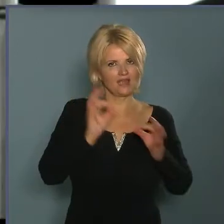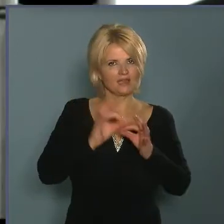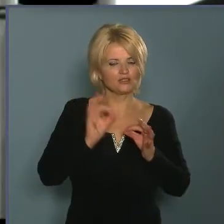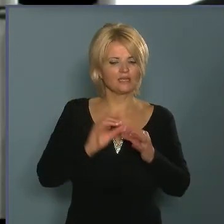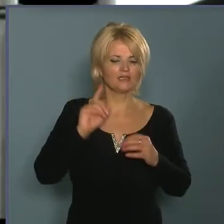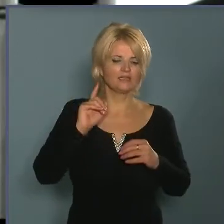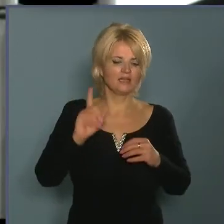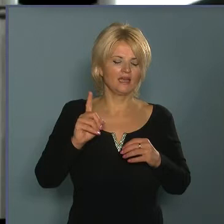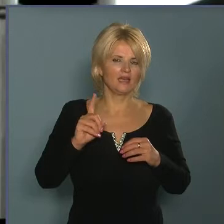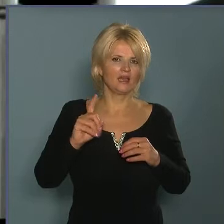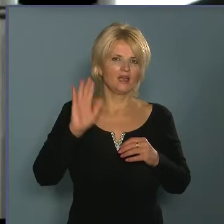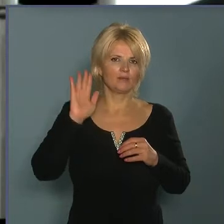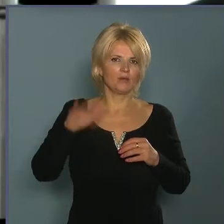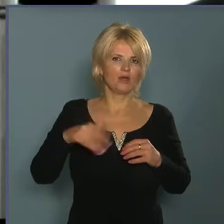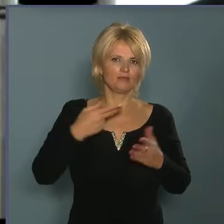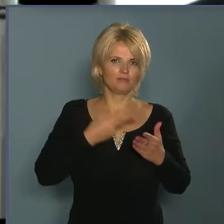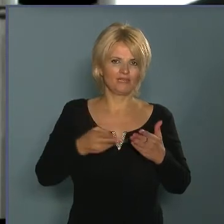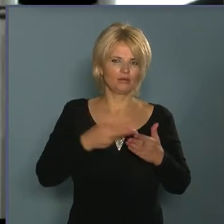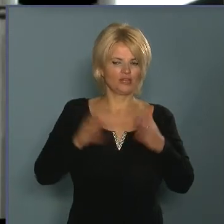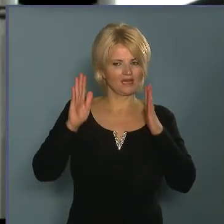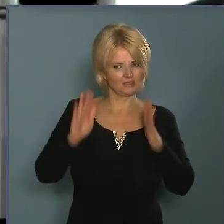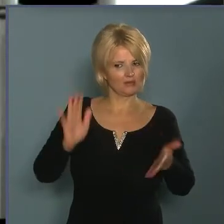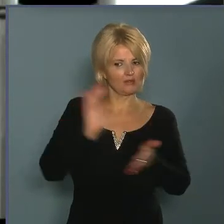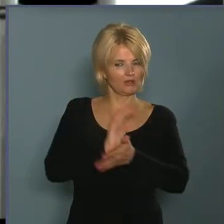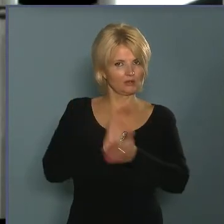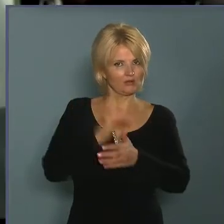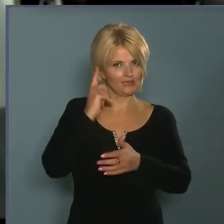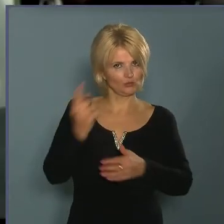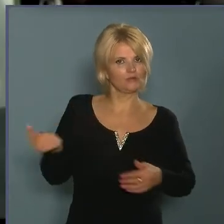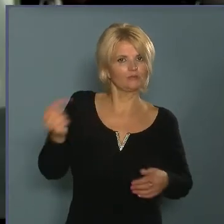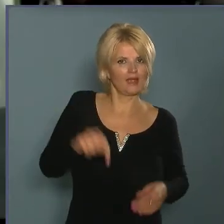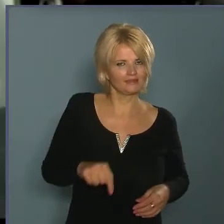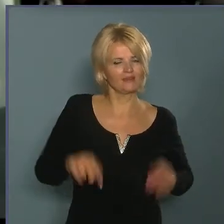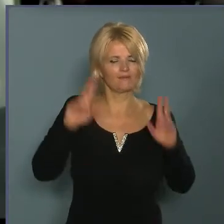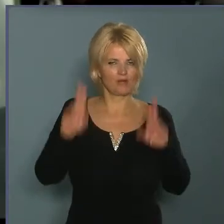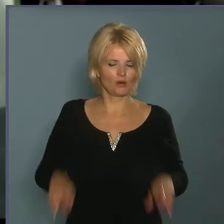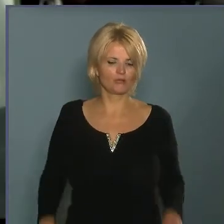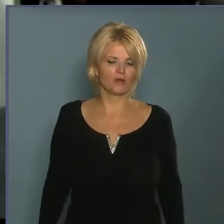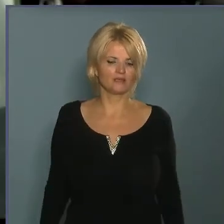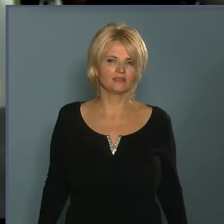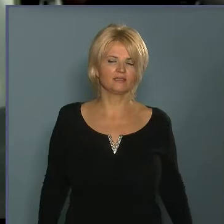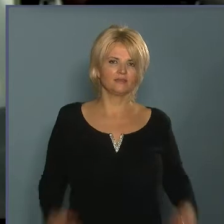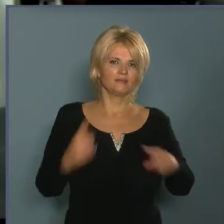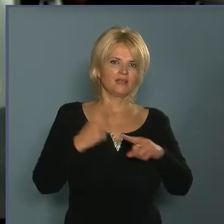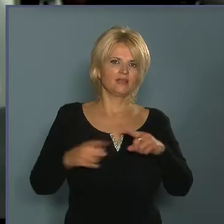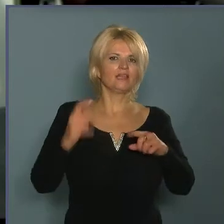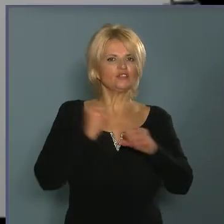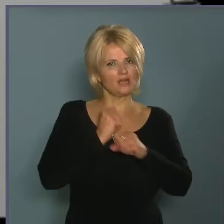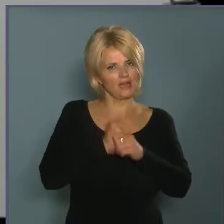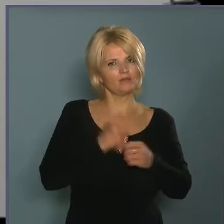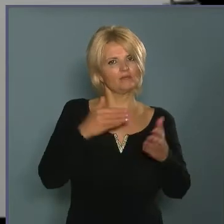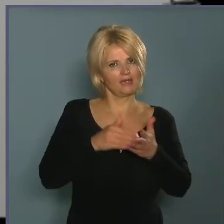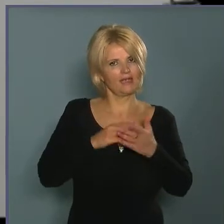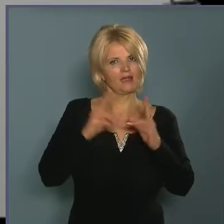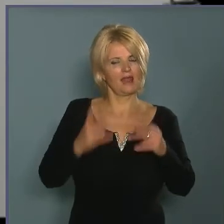legfeljebb majd csak a bírósági szakaszban tanúként jelennek meg? Hát valóban, tehát részcselekményeket még végezhetünk, hiszen